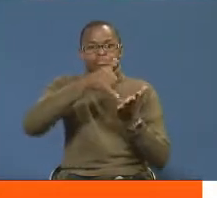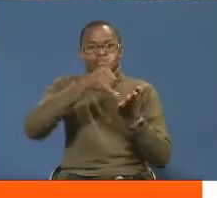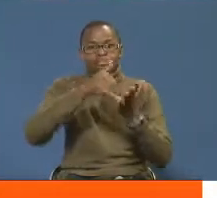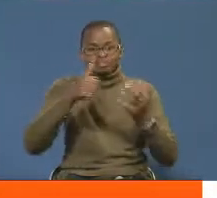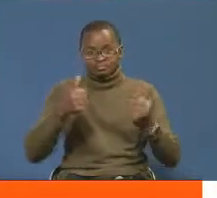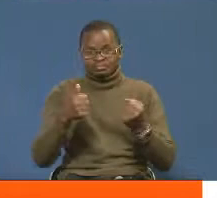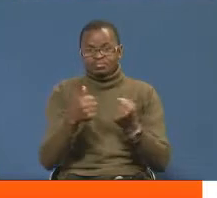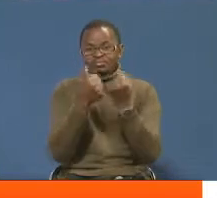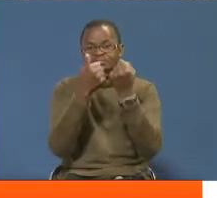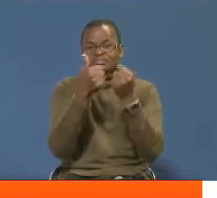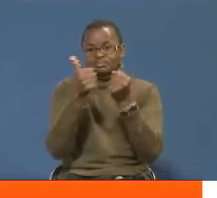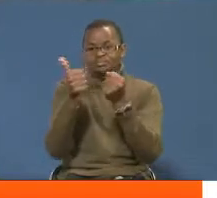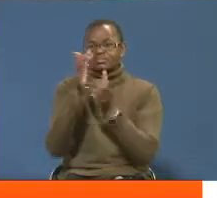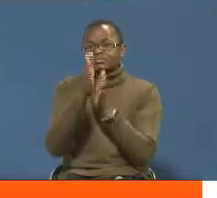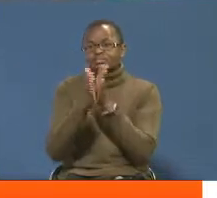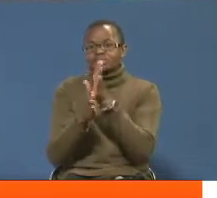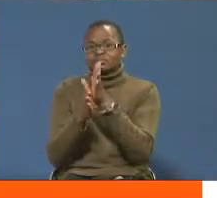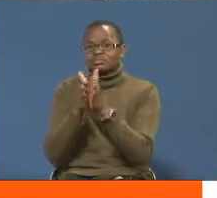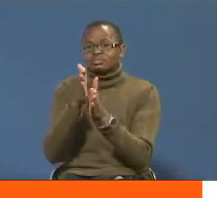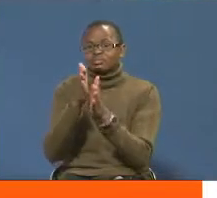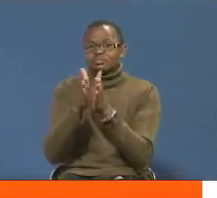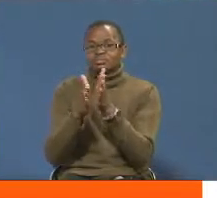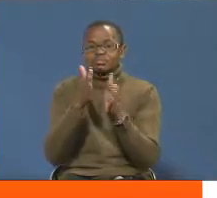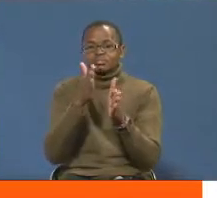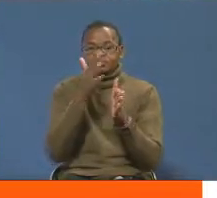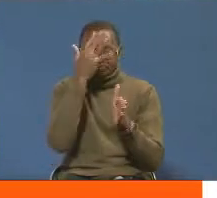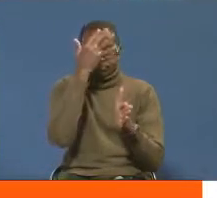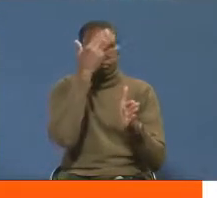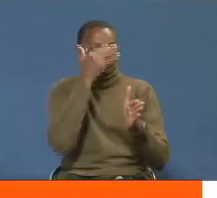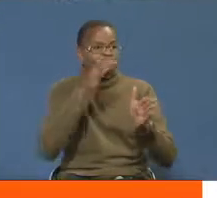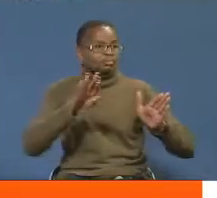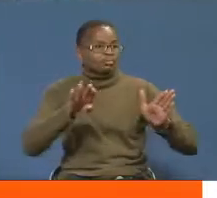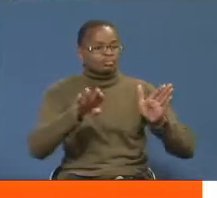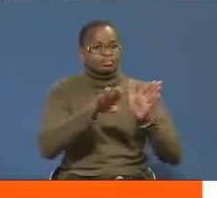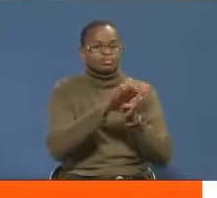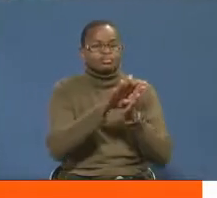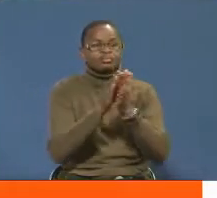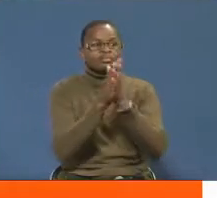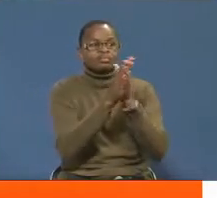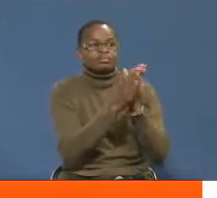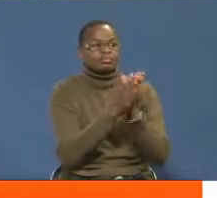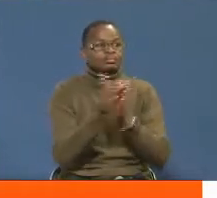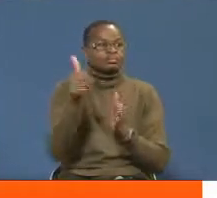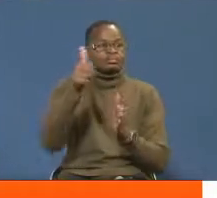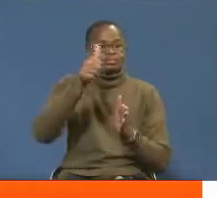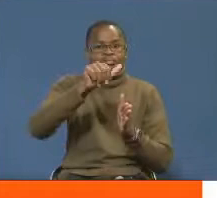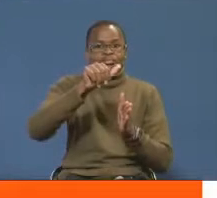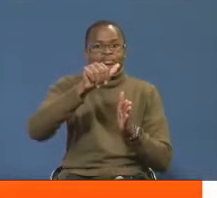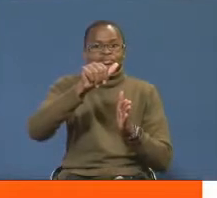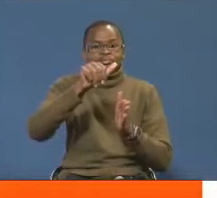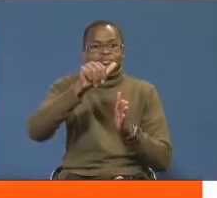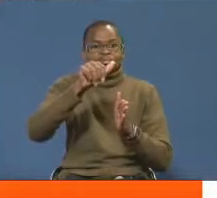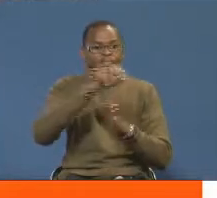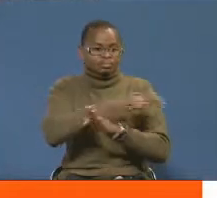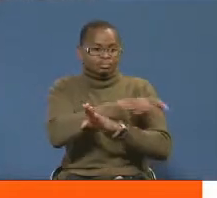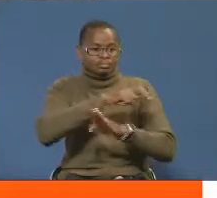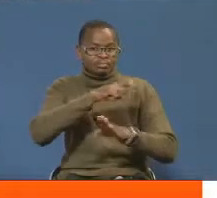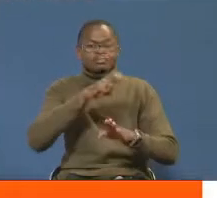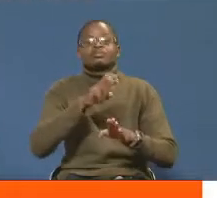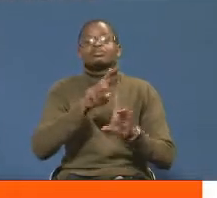na ajali na mikakati kabambi miwekwa ilikuziba mianya ya visa vyuviyote vyaudanga nyifu.